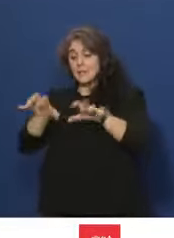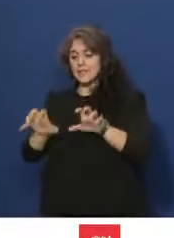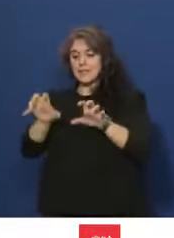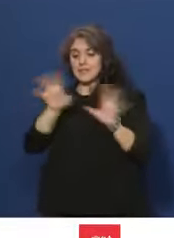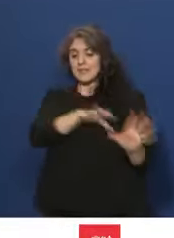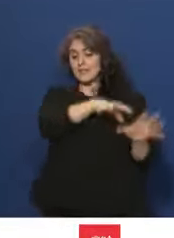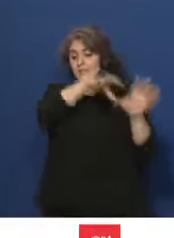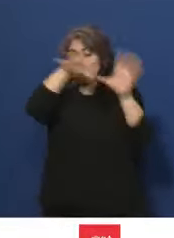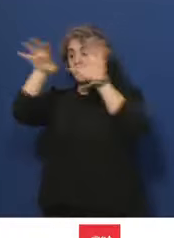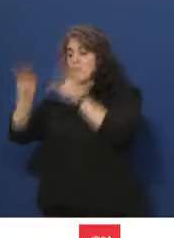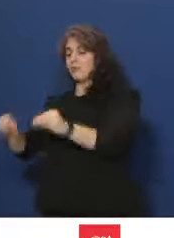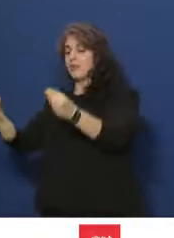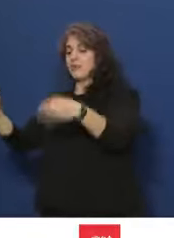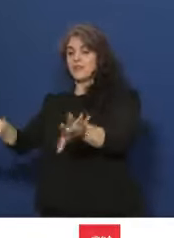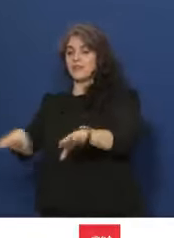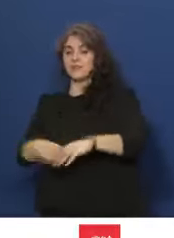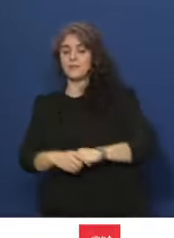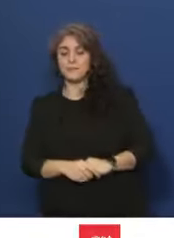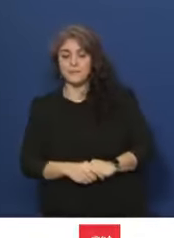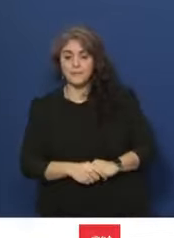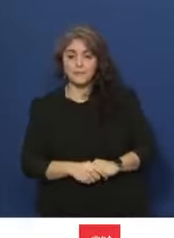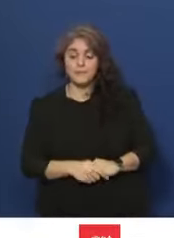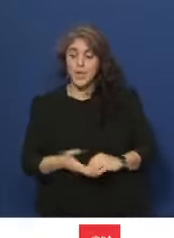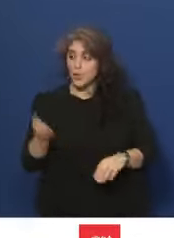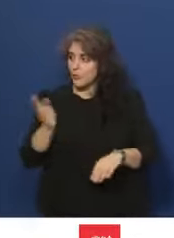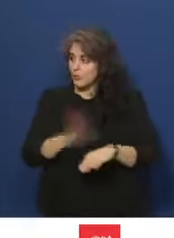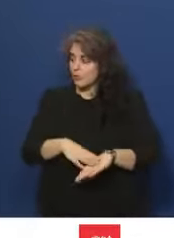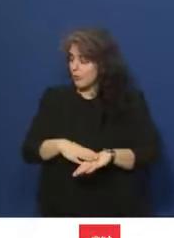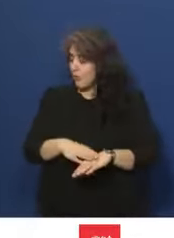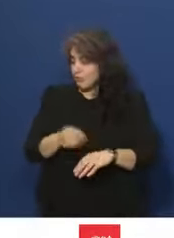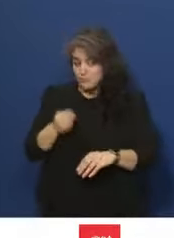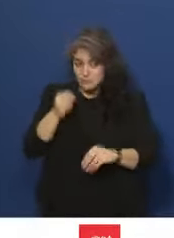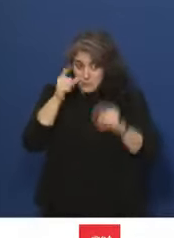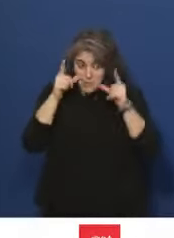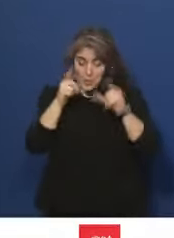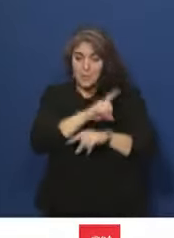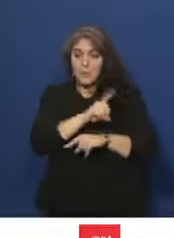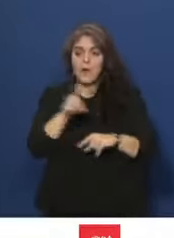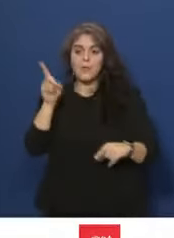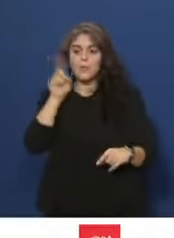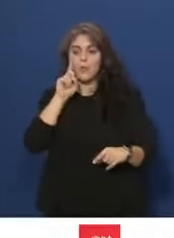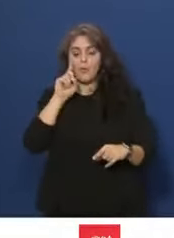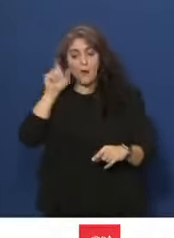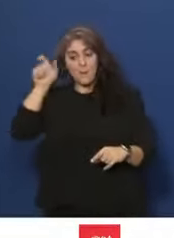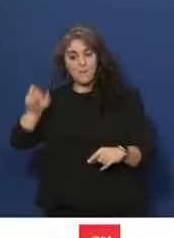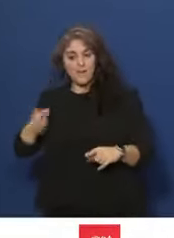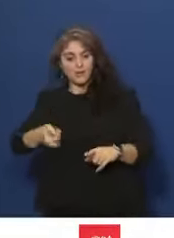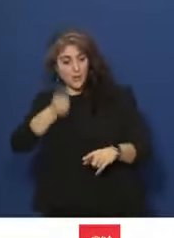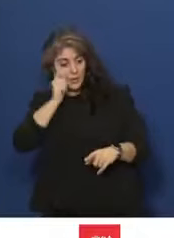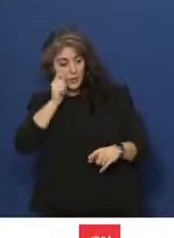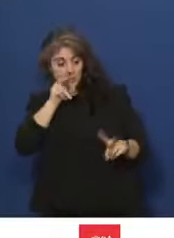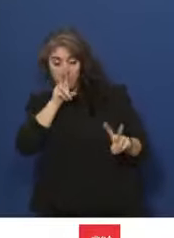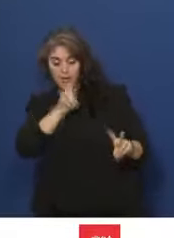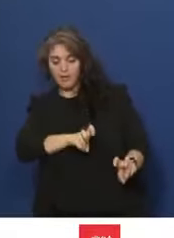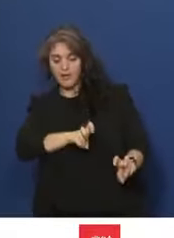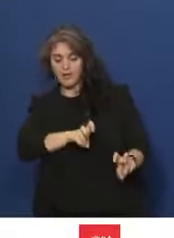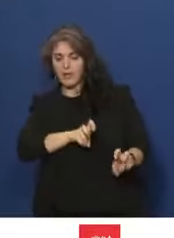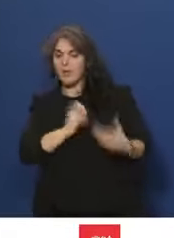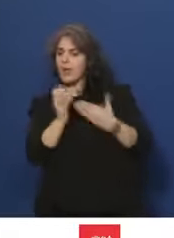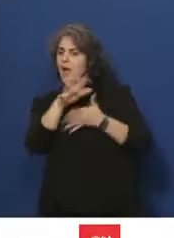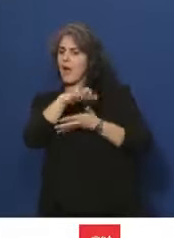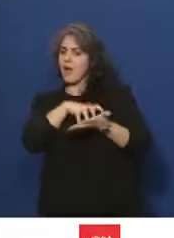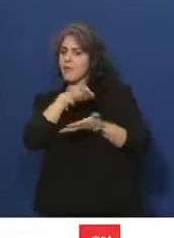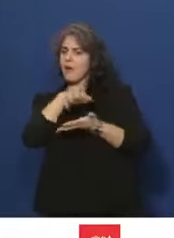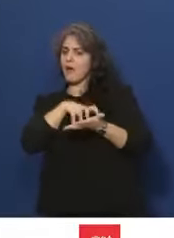Cela ne surprendra pour autant personne, puisque le commissaire enquêteur lui-même a pu écrire dans son